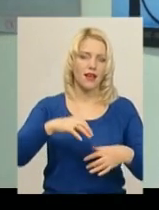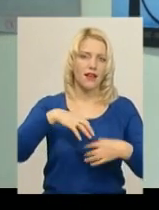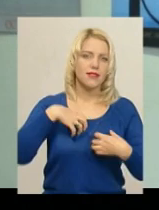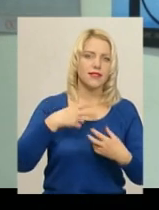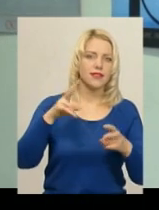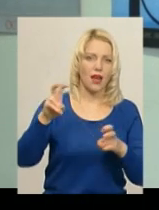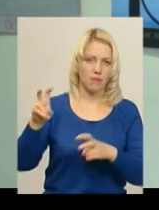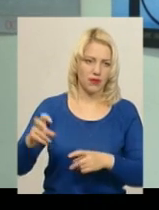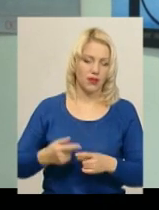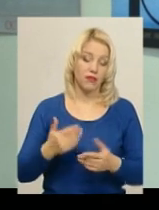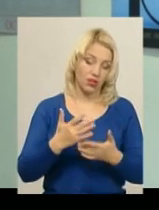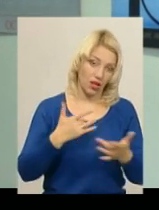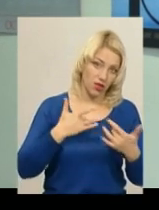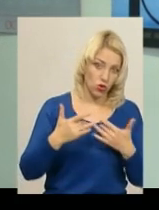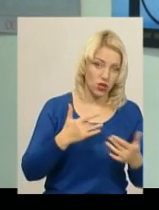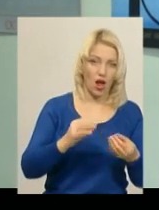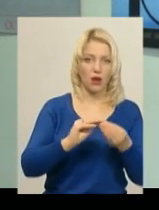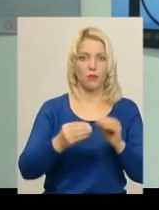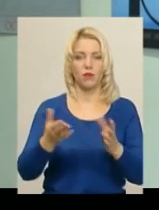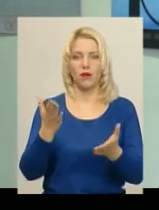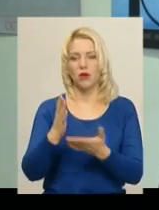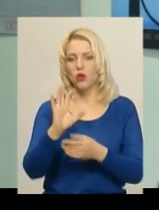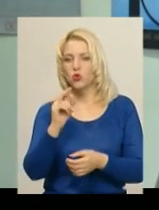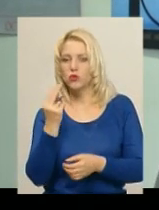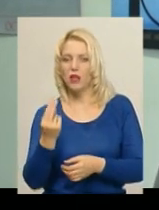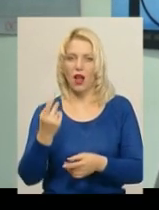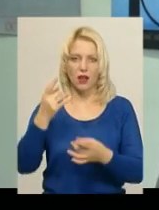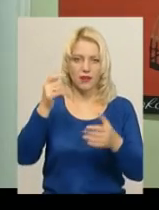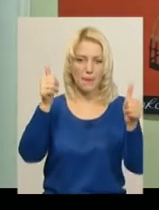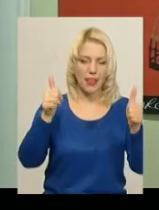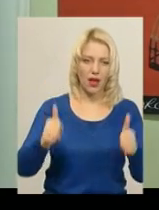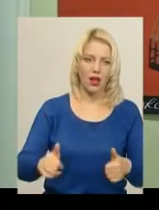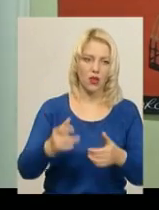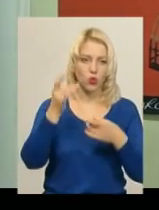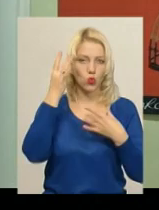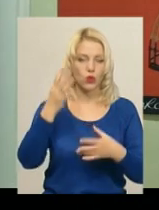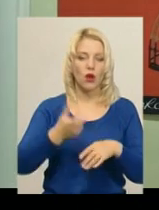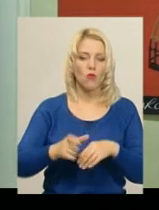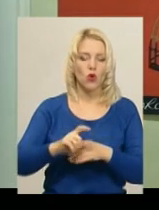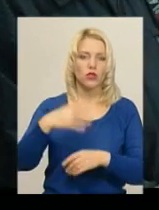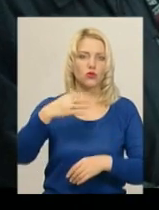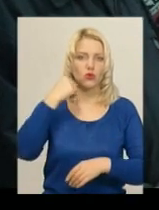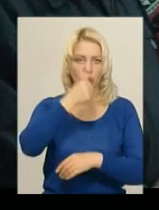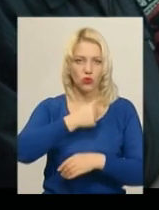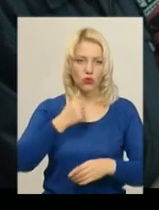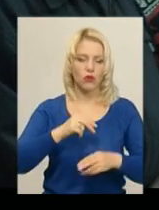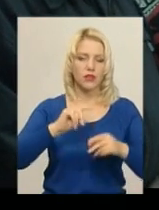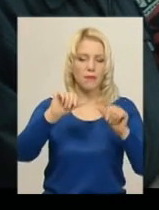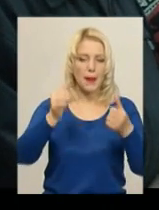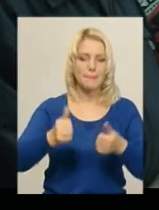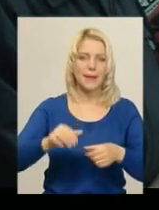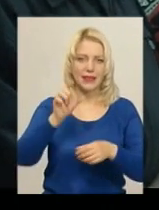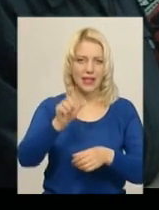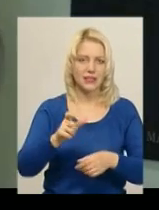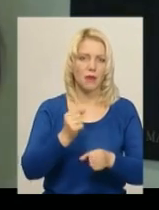тут і театральні плакати, і соціальні плакати, культурні. Понад чотири десятиліття митець працює над створенням